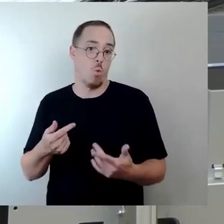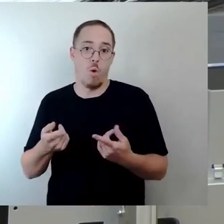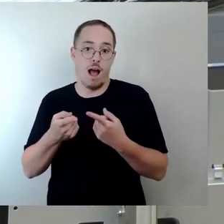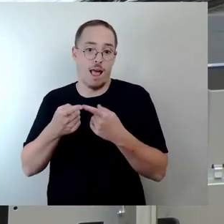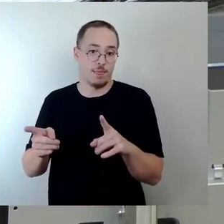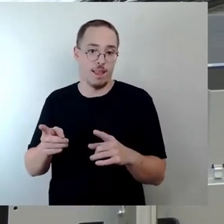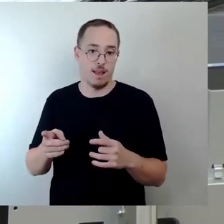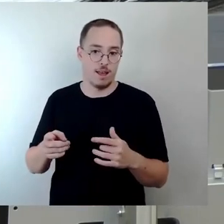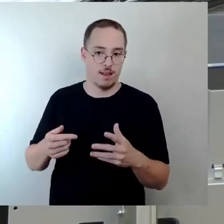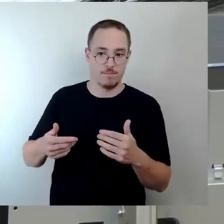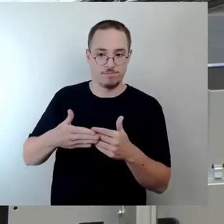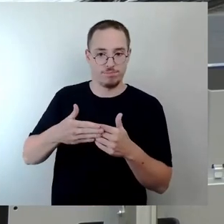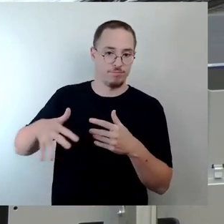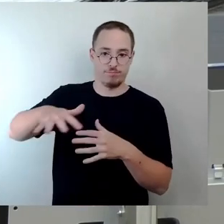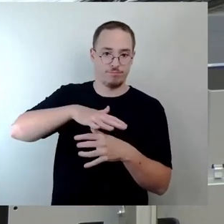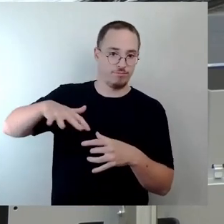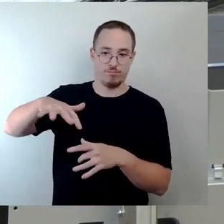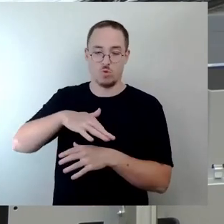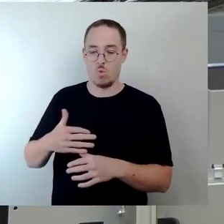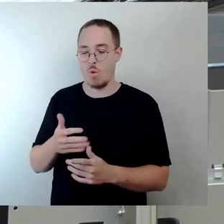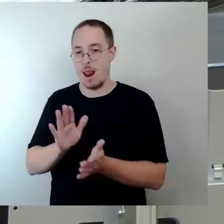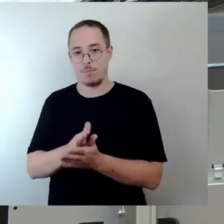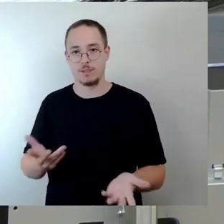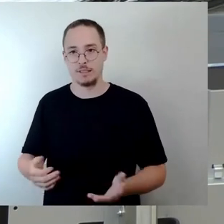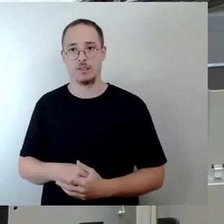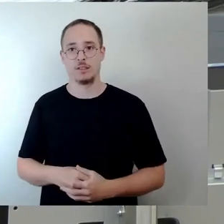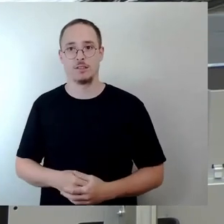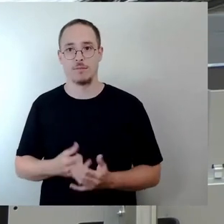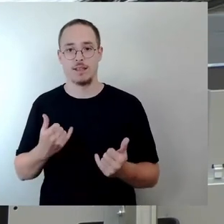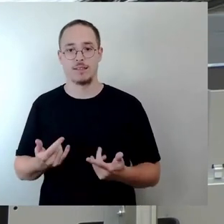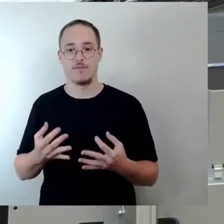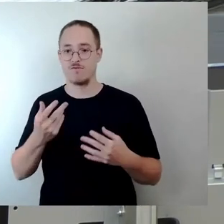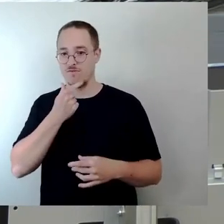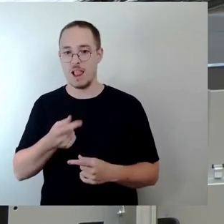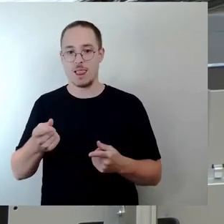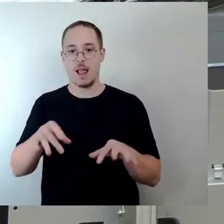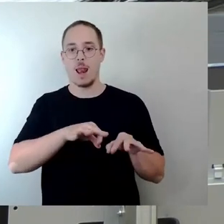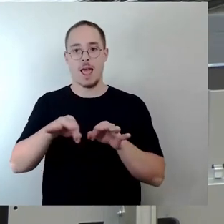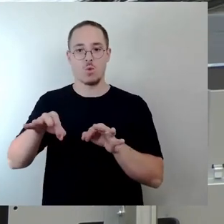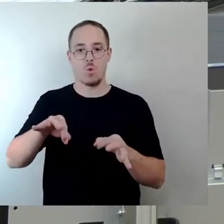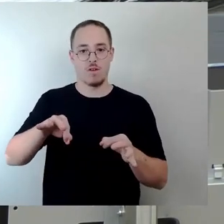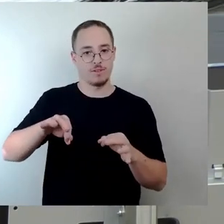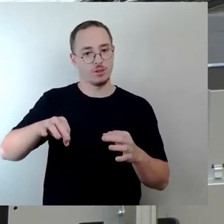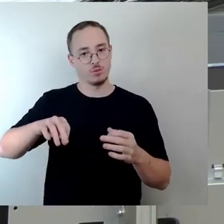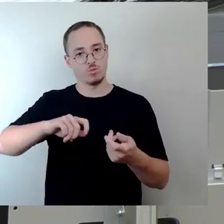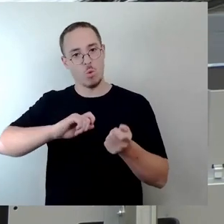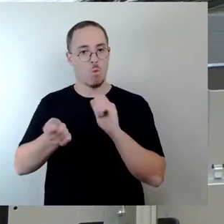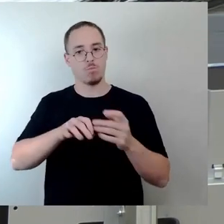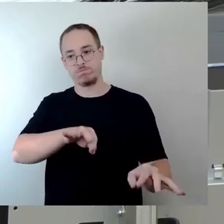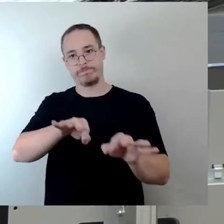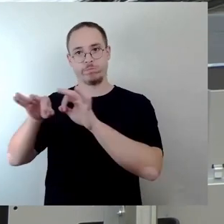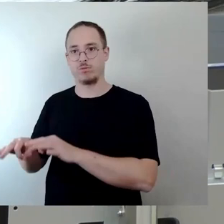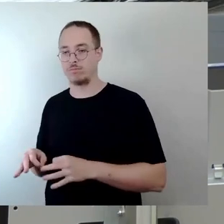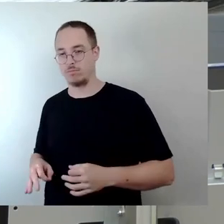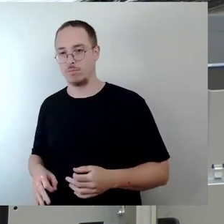versucht, diese Leitung umzulegen, der wird nicht glücklich. Das Nächste, die räumliche